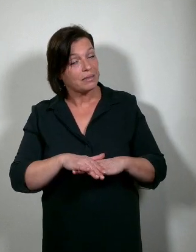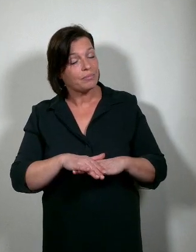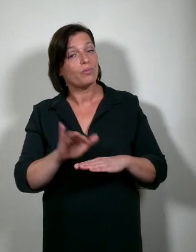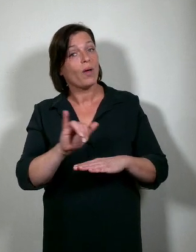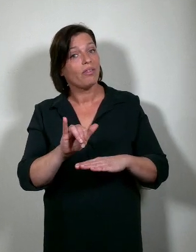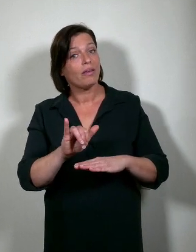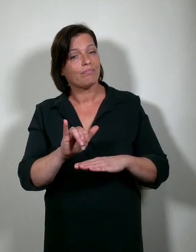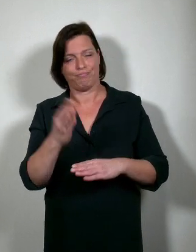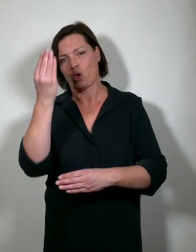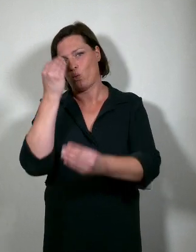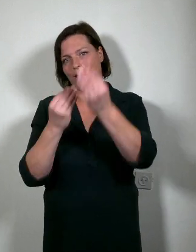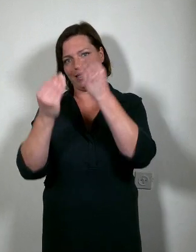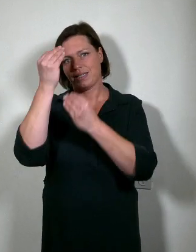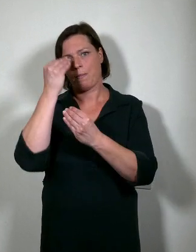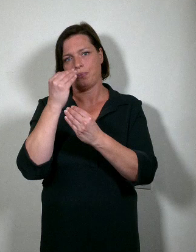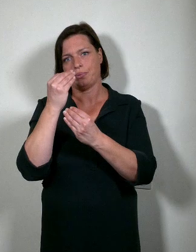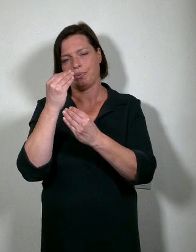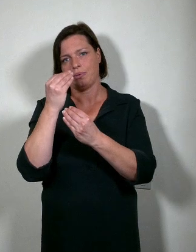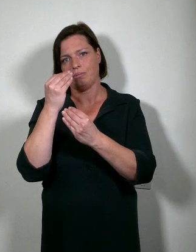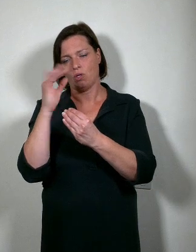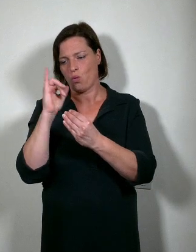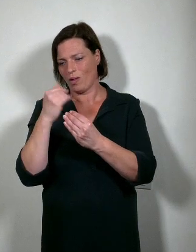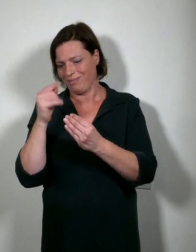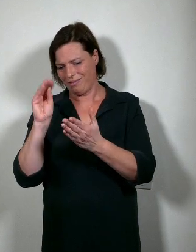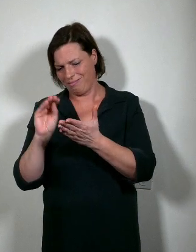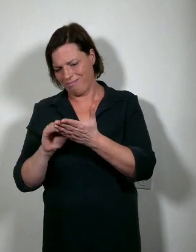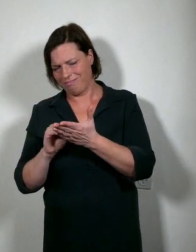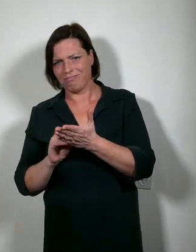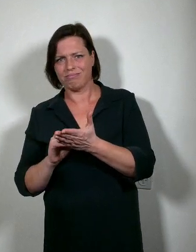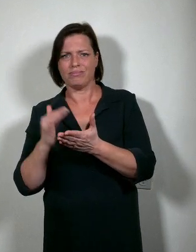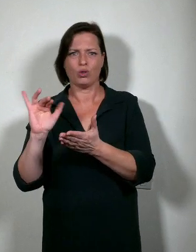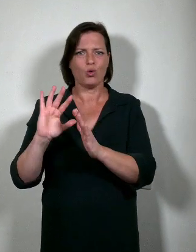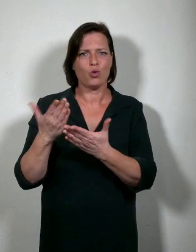ons vertelt over dosseren en over leren.